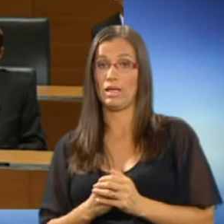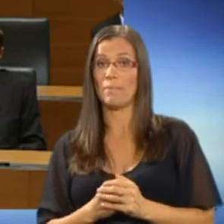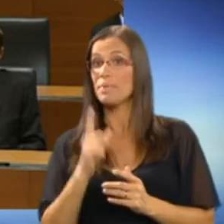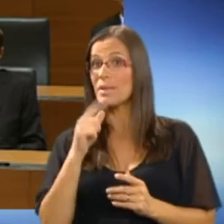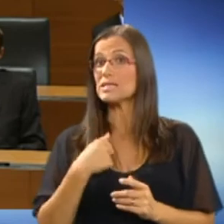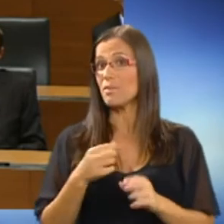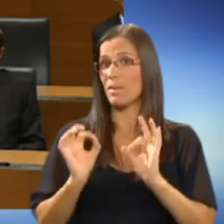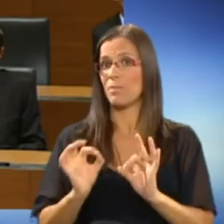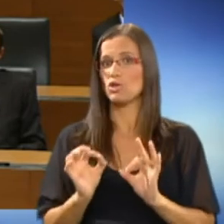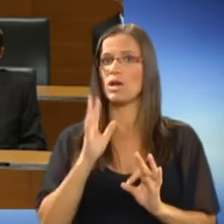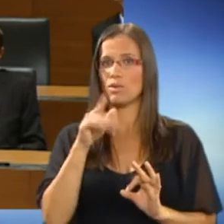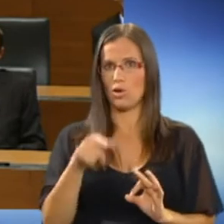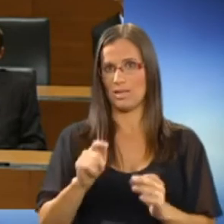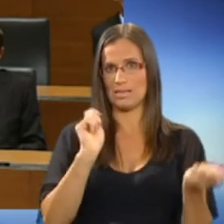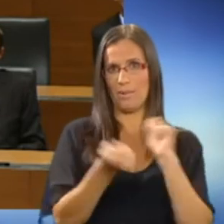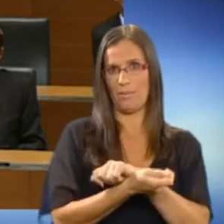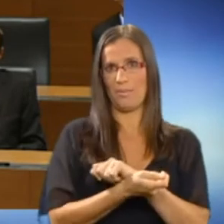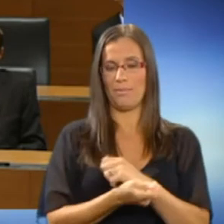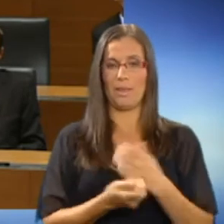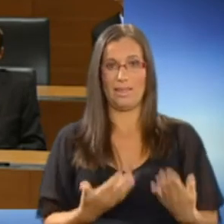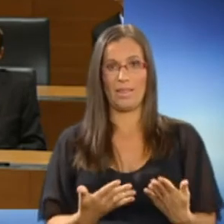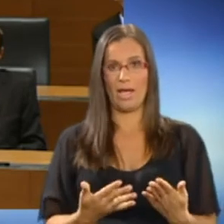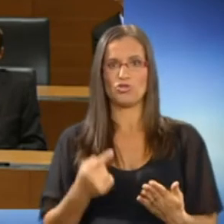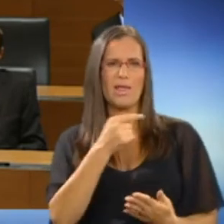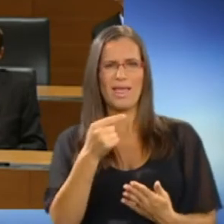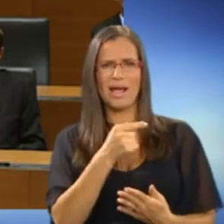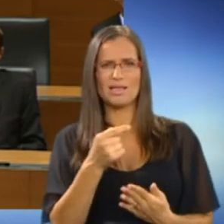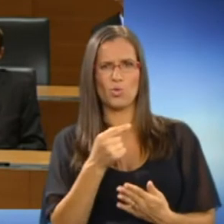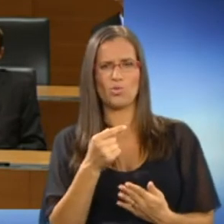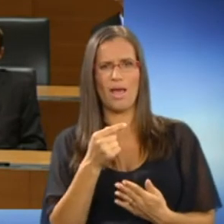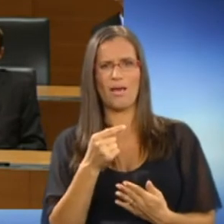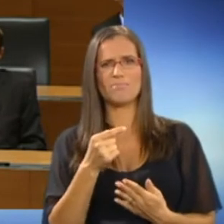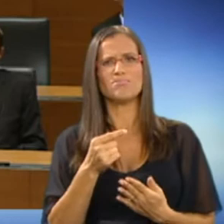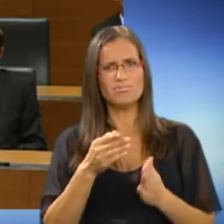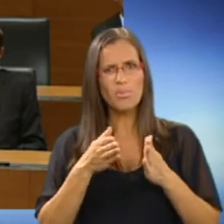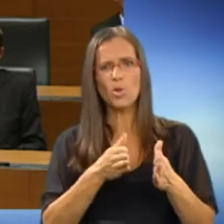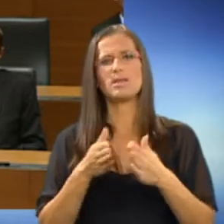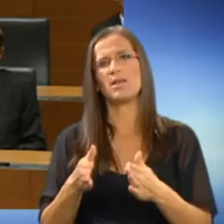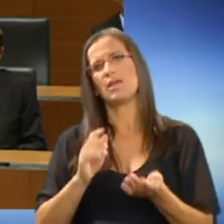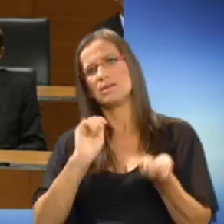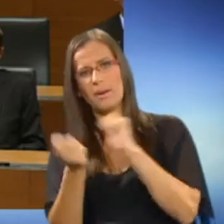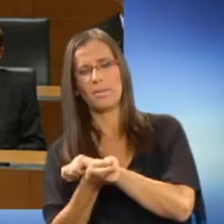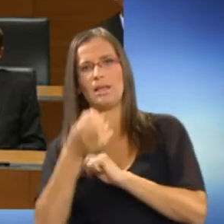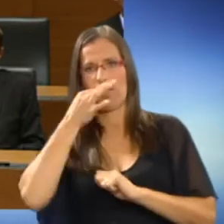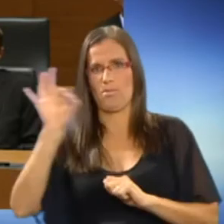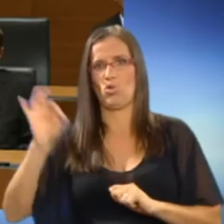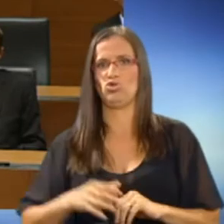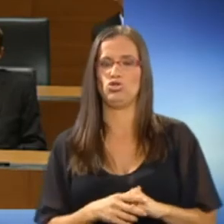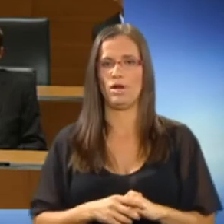sem, da bodo te spremembe današnje negativne smernice obrnile na bolje.